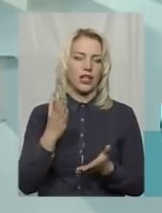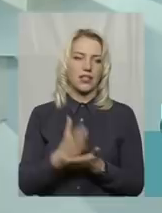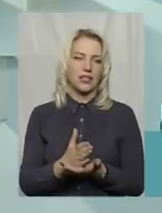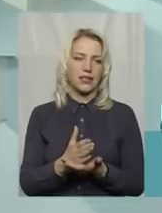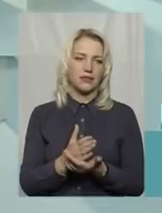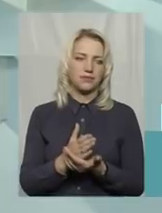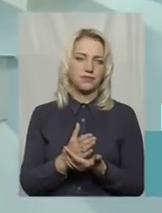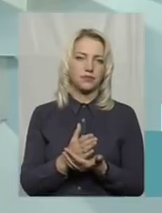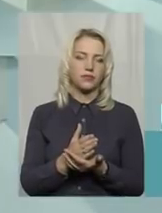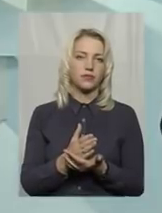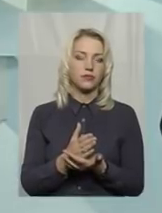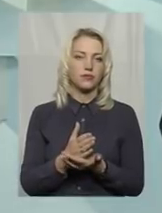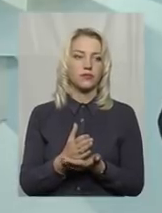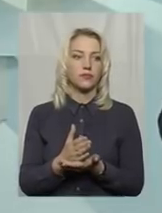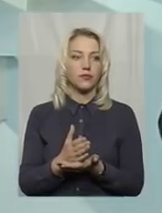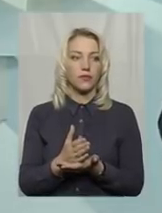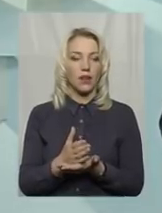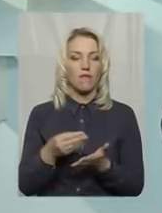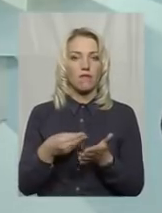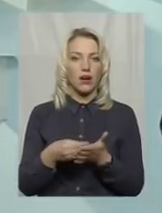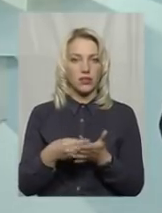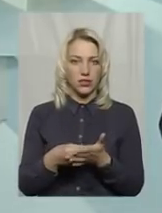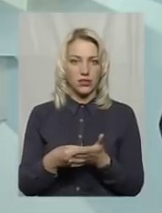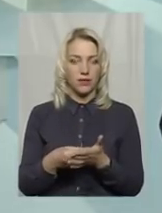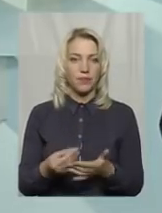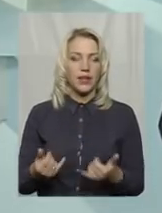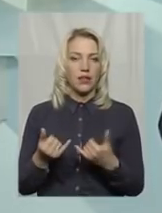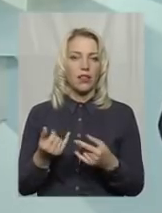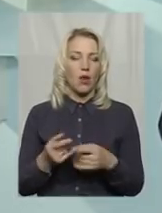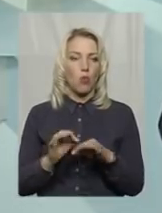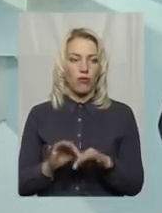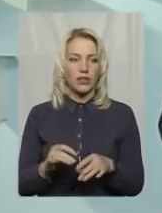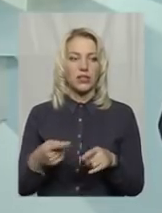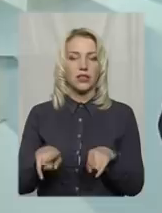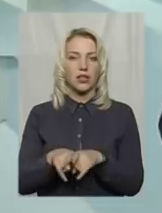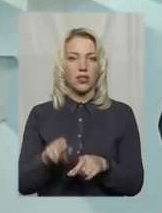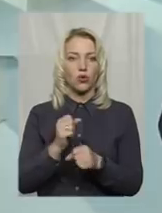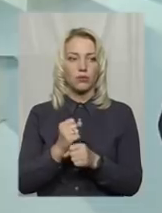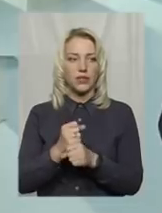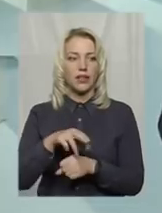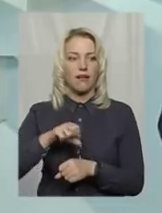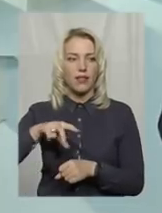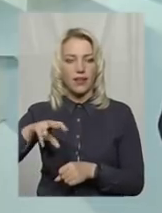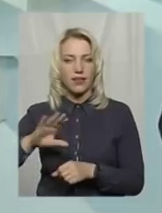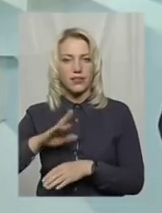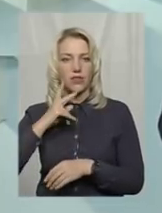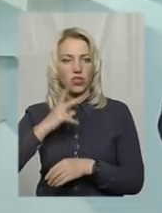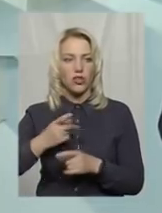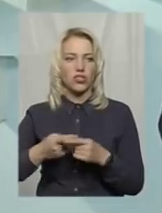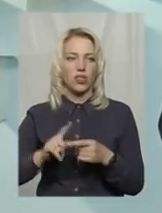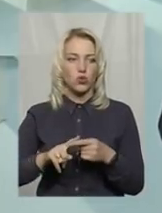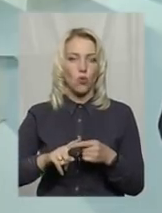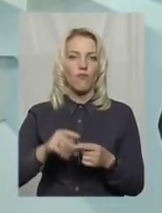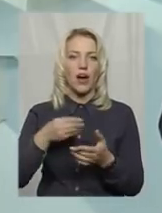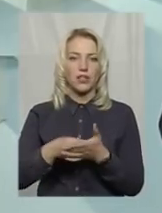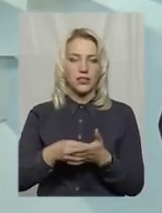вартість для проведення таких робіт, але, незважаючи на цю вартість,